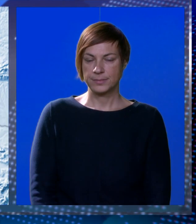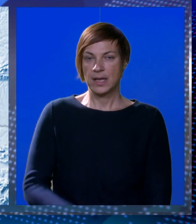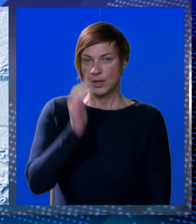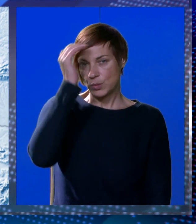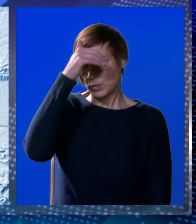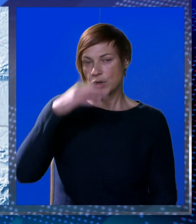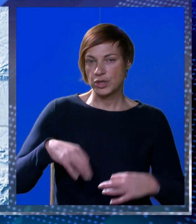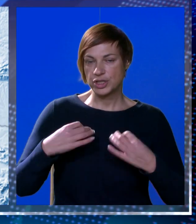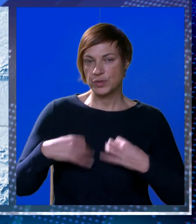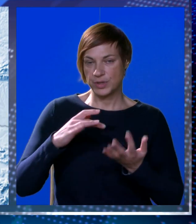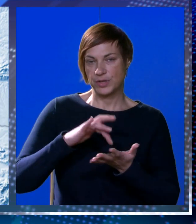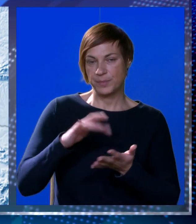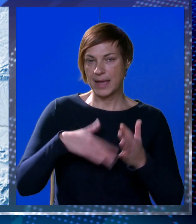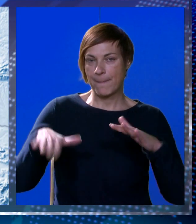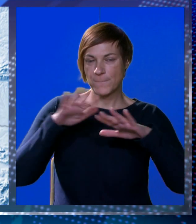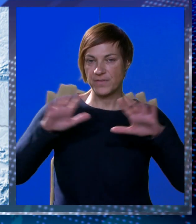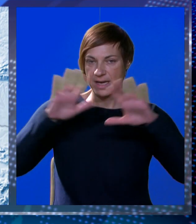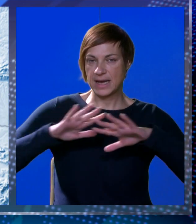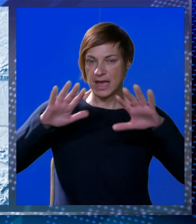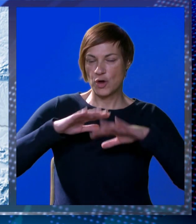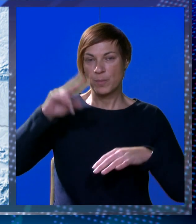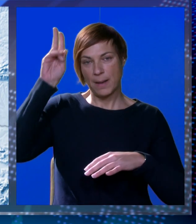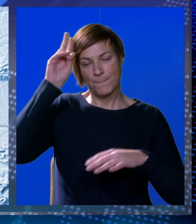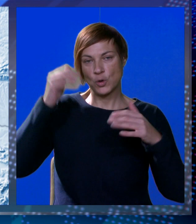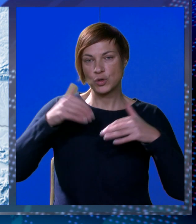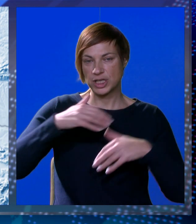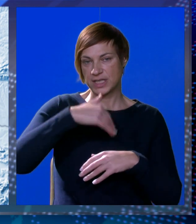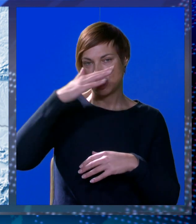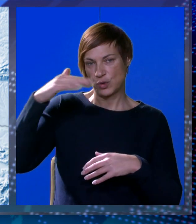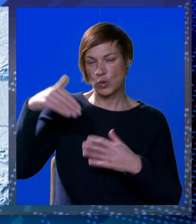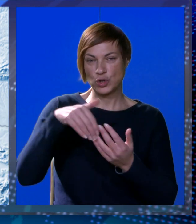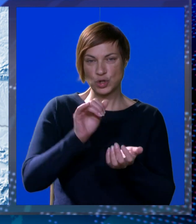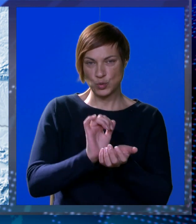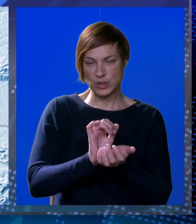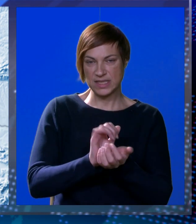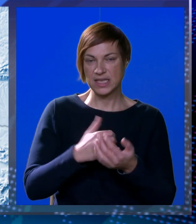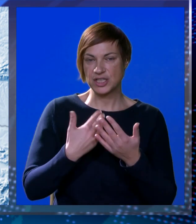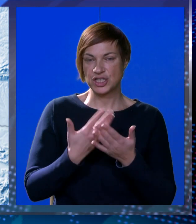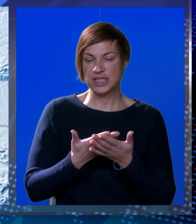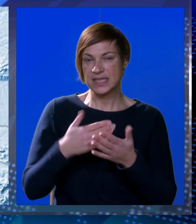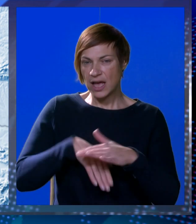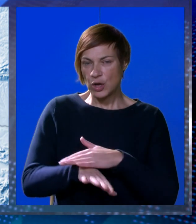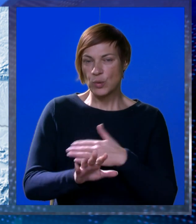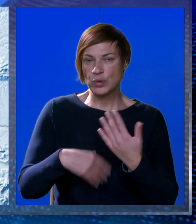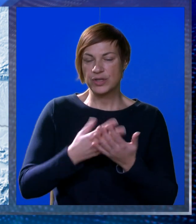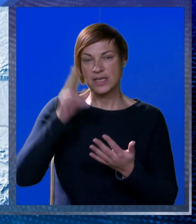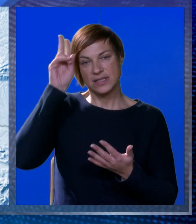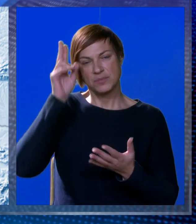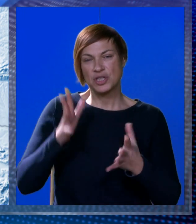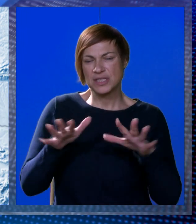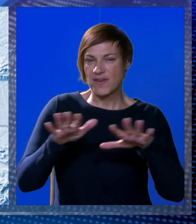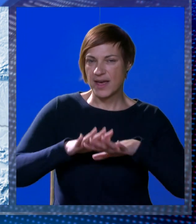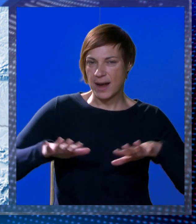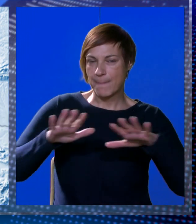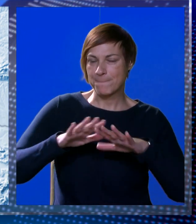U noći i ujutro mjestimice povećana na oblaka, lokalno slaba kiša u Gorju i Susnježica. Ponegdje se u unutrašnjosti